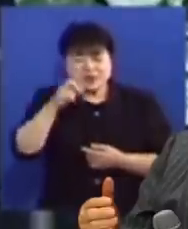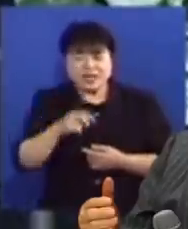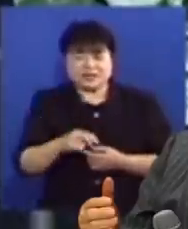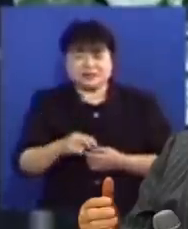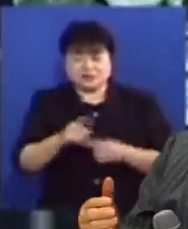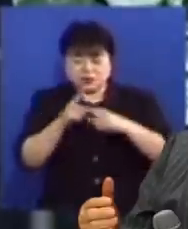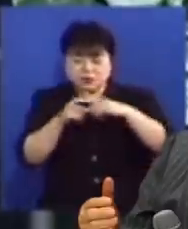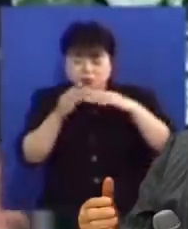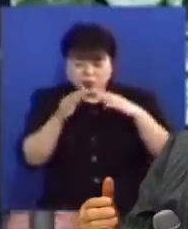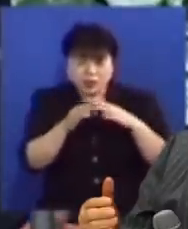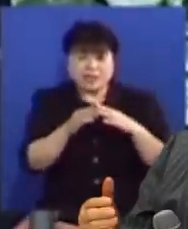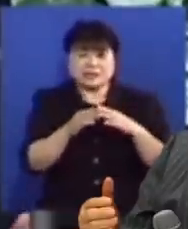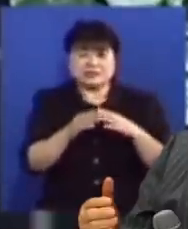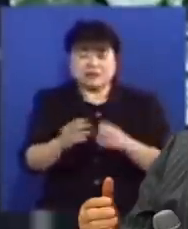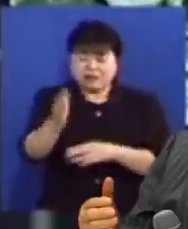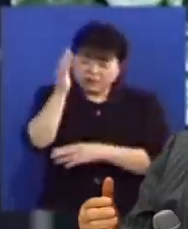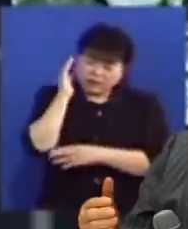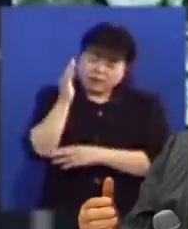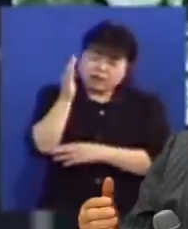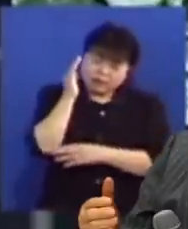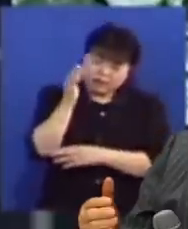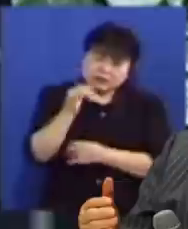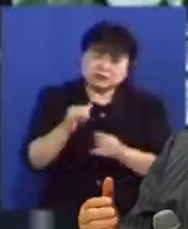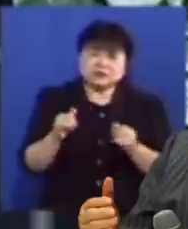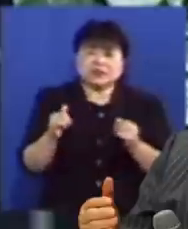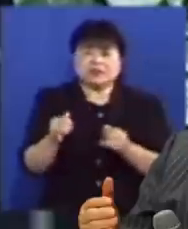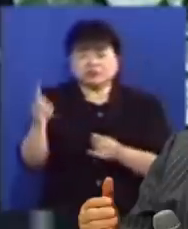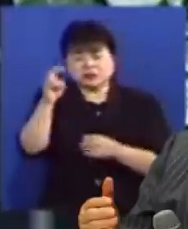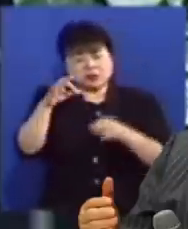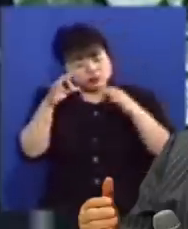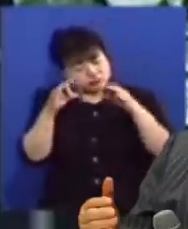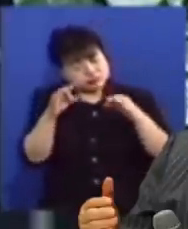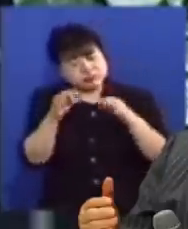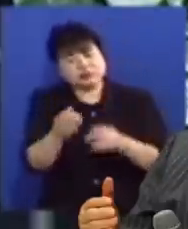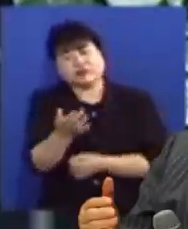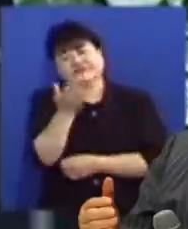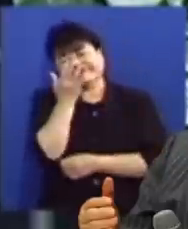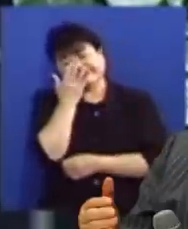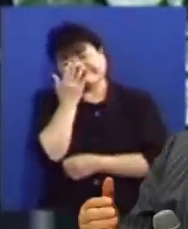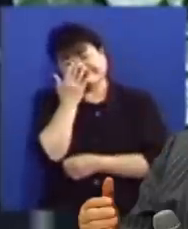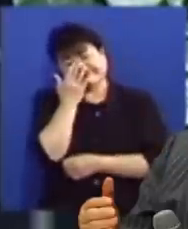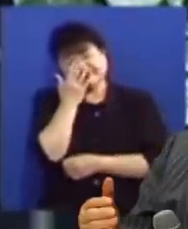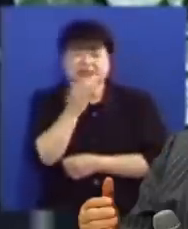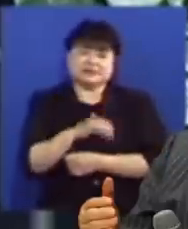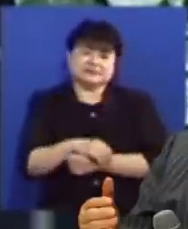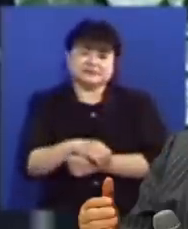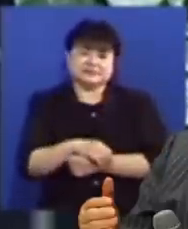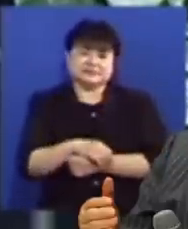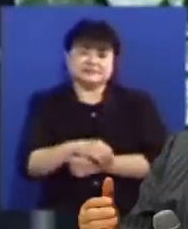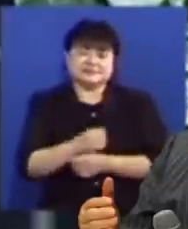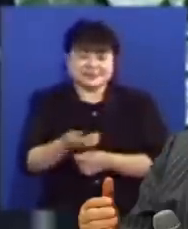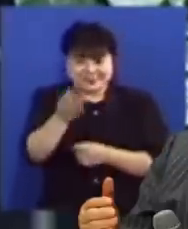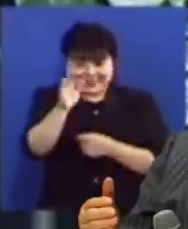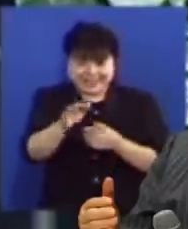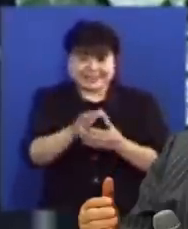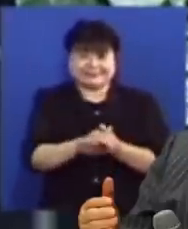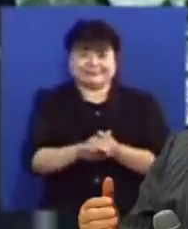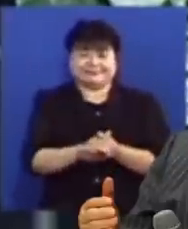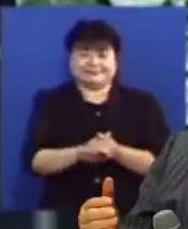교회인데 아무리 설교를 듣고 찬송을 부르도 냉랭합니다 그런데